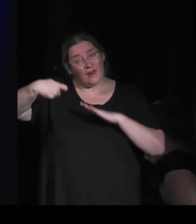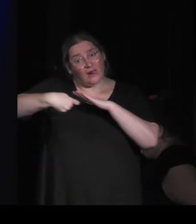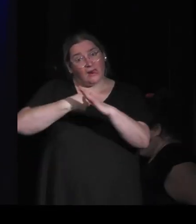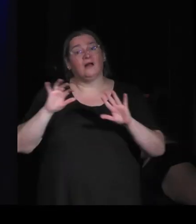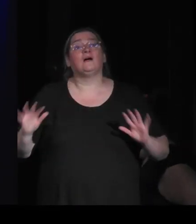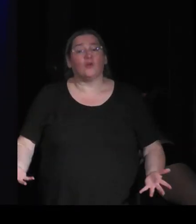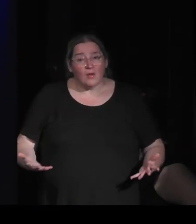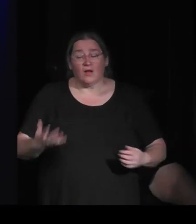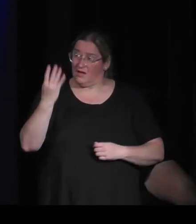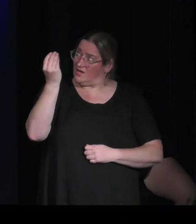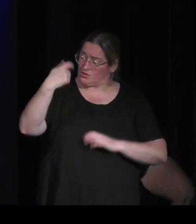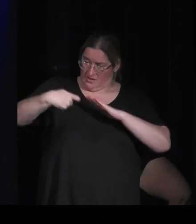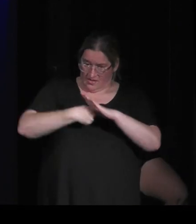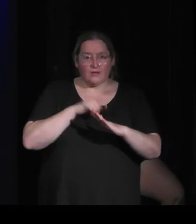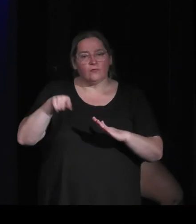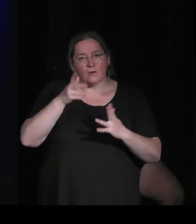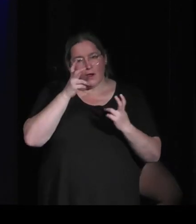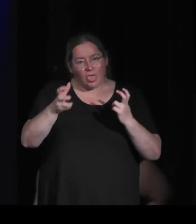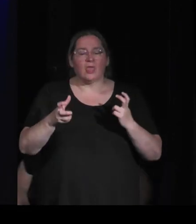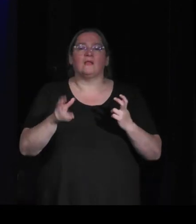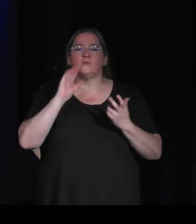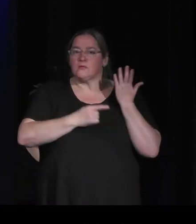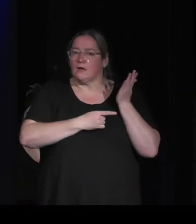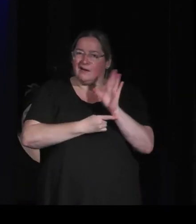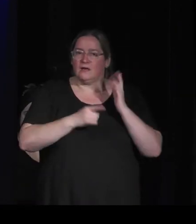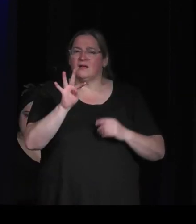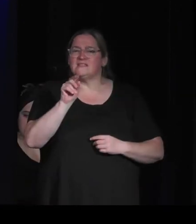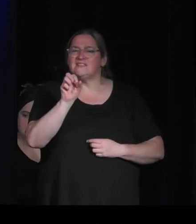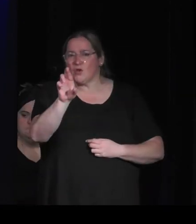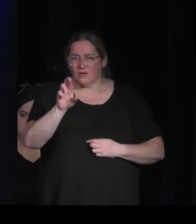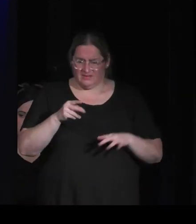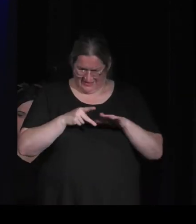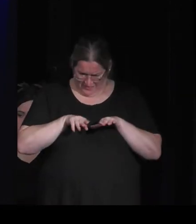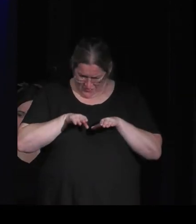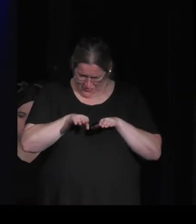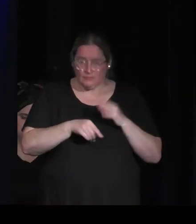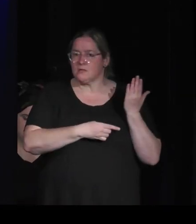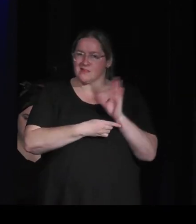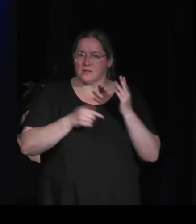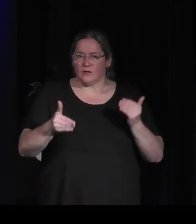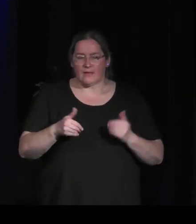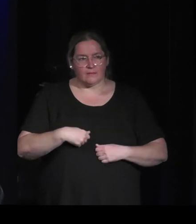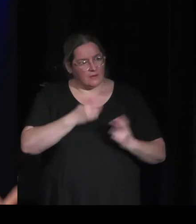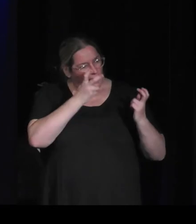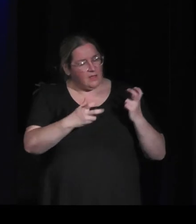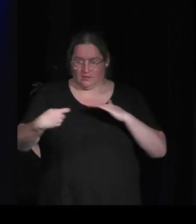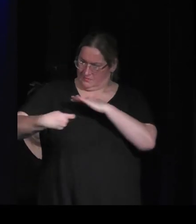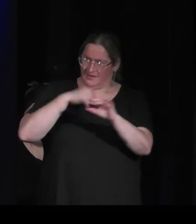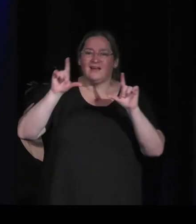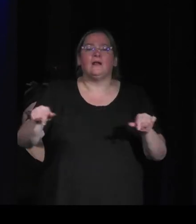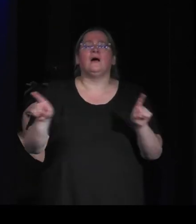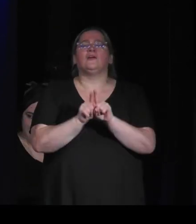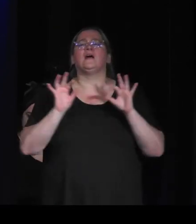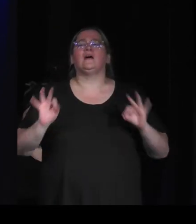pour pouvoir le financer il faut créer de'intérêt des fois on crée des teasers alors que le jeu n'en est qu'à ses balbutiements il y a des réflexions autour des